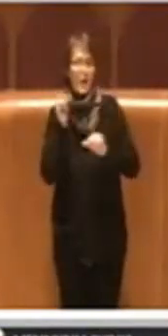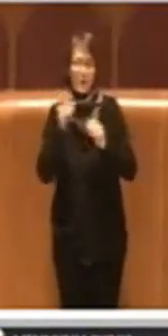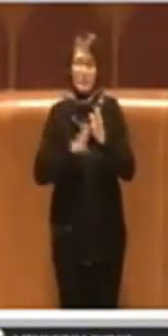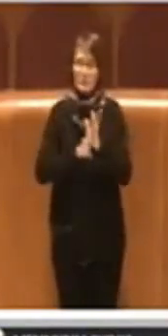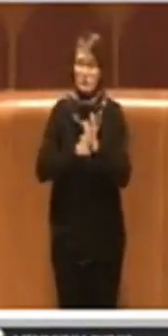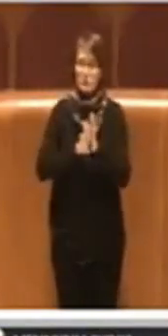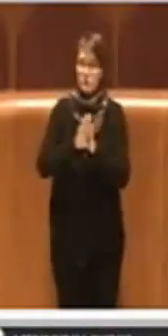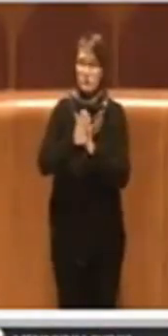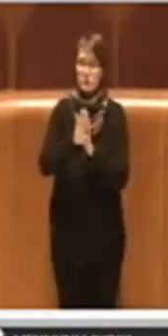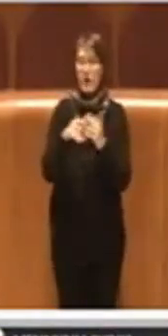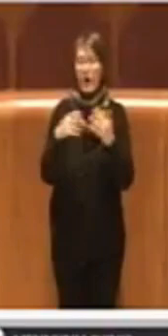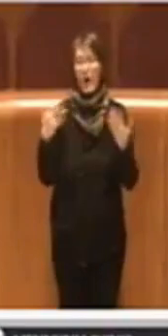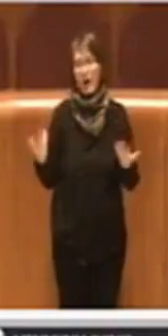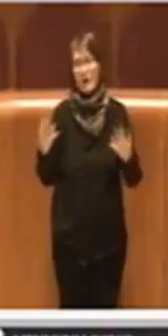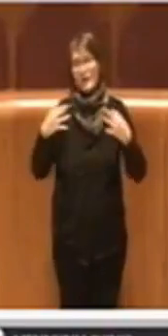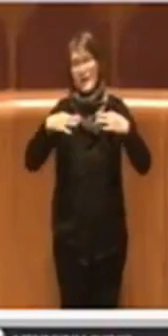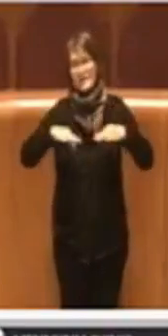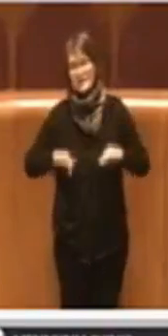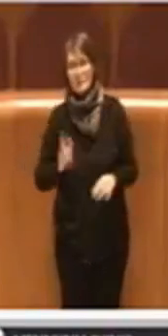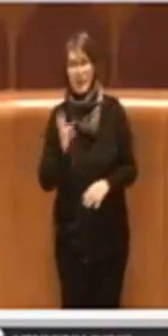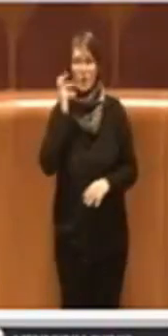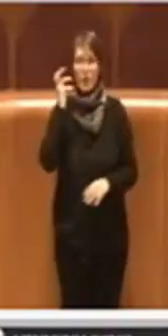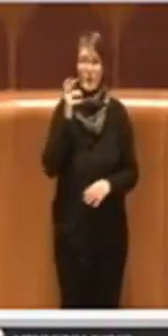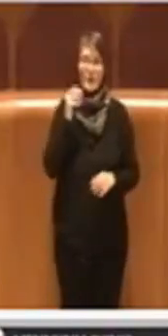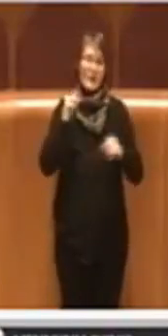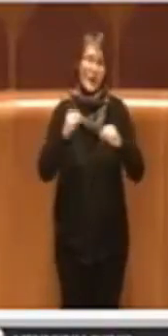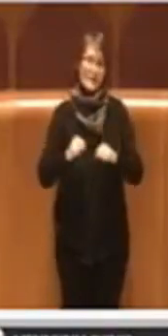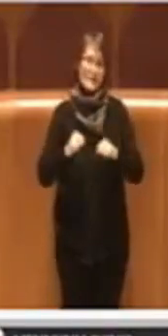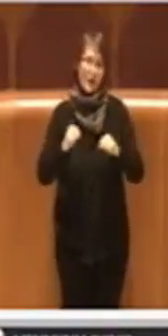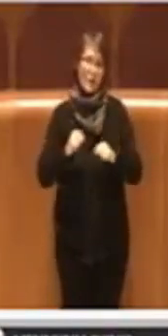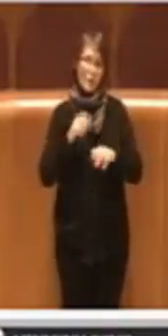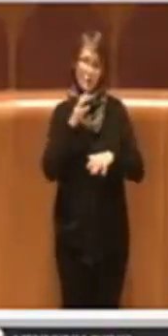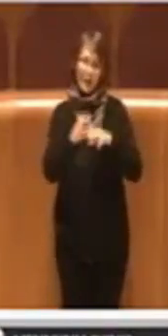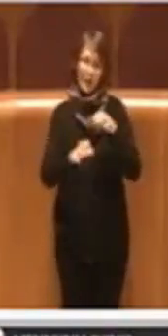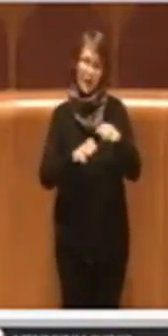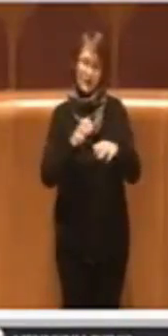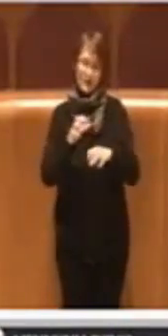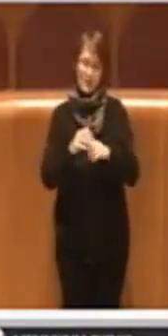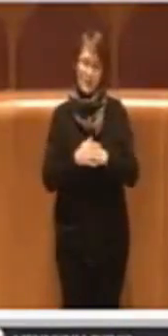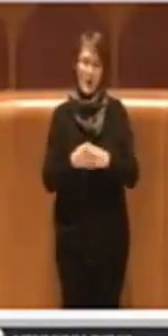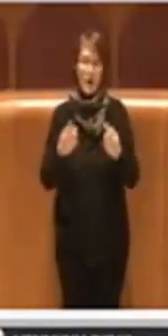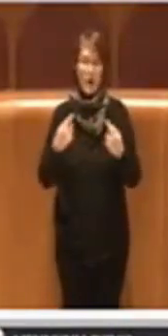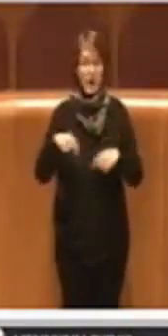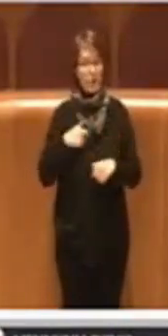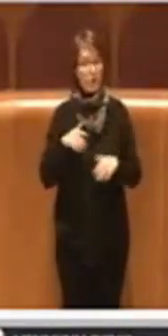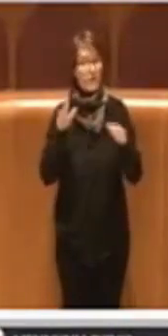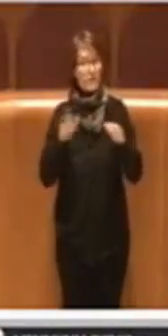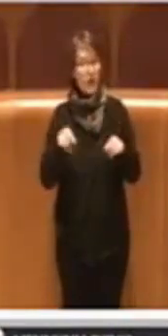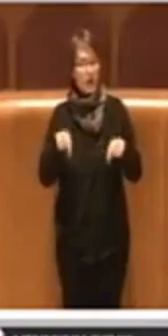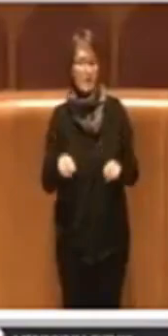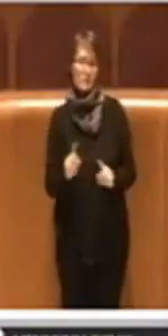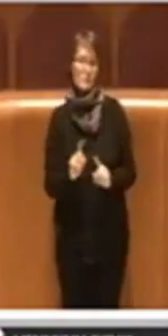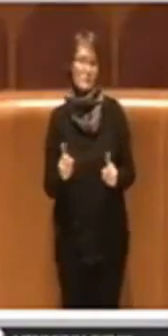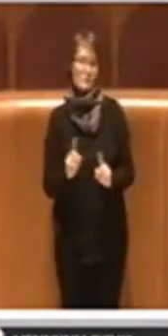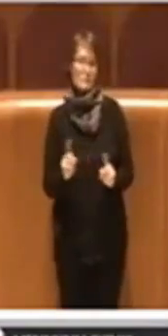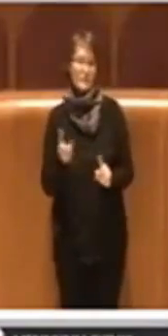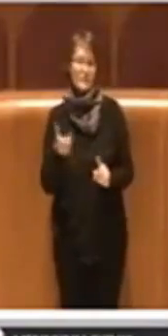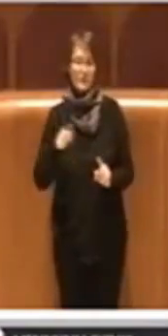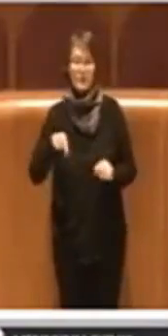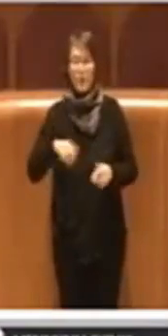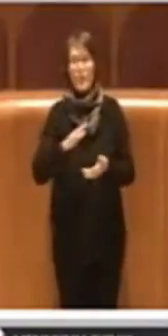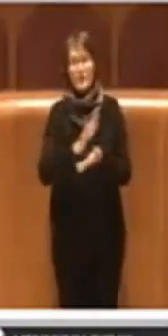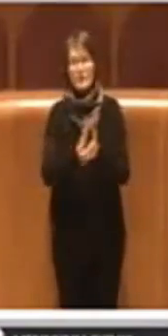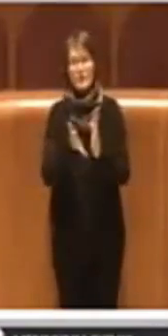e la salute dell'animale. Non ci fermiamo qui Presidente, perché questo è uno dei tanti atti che questa